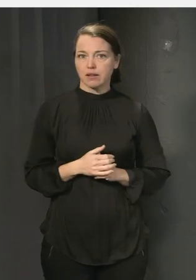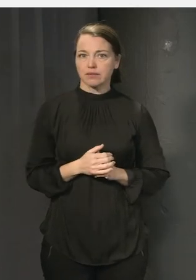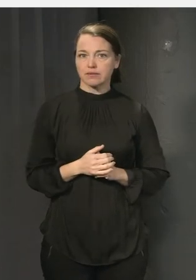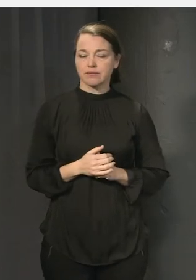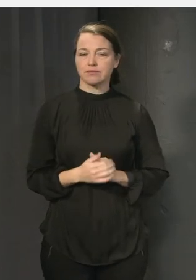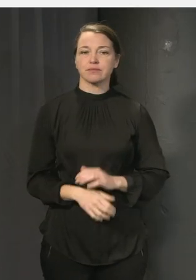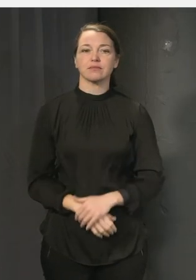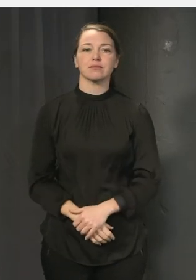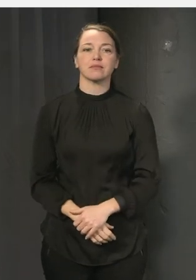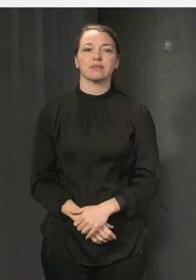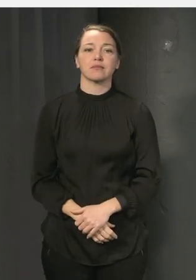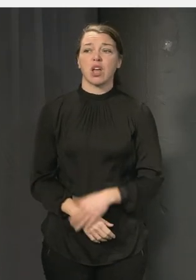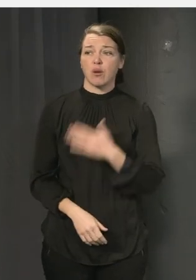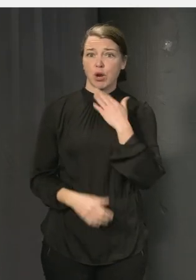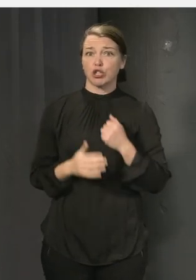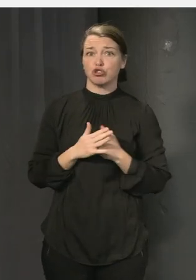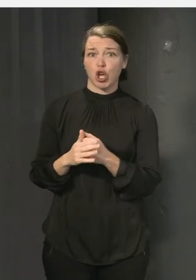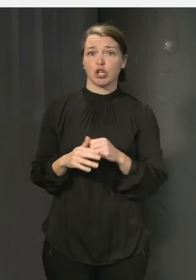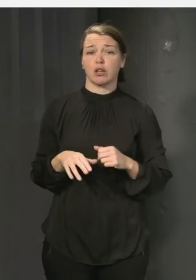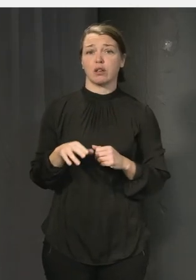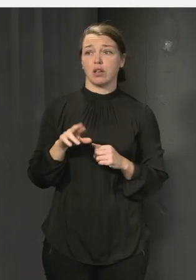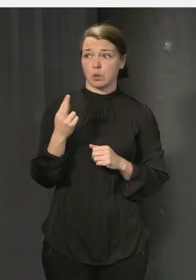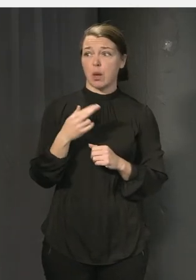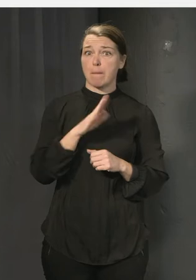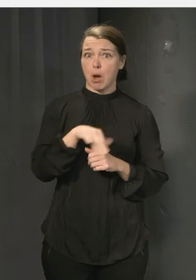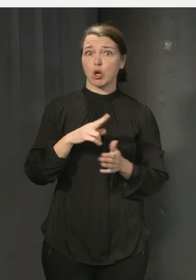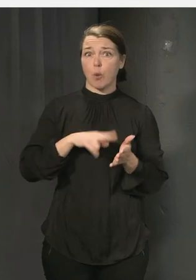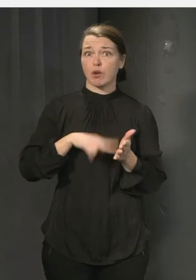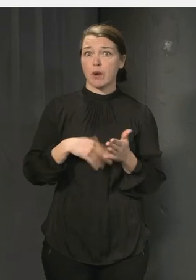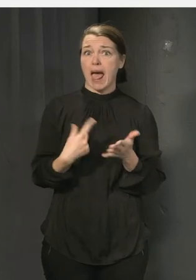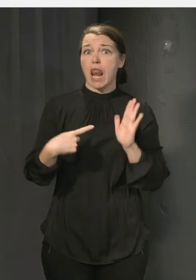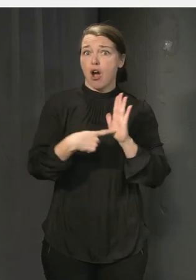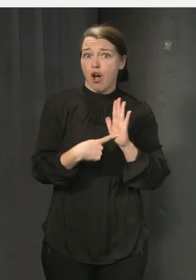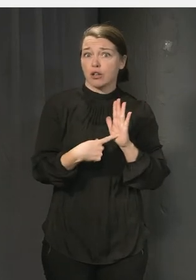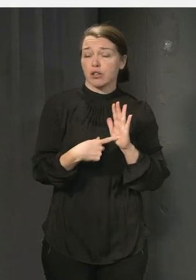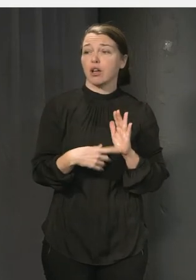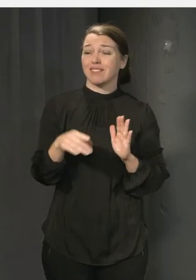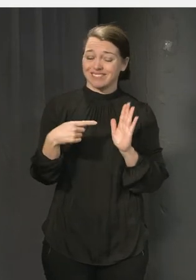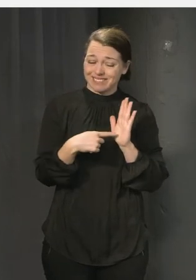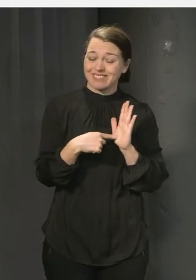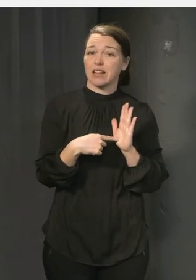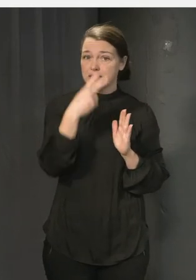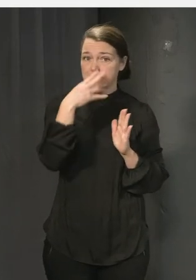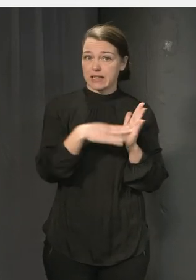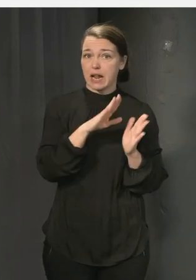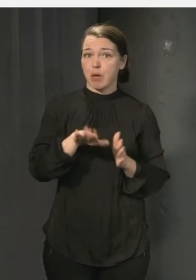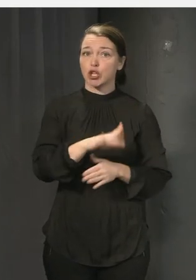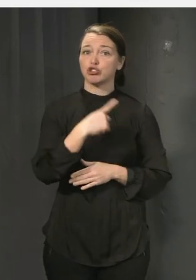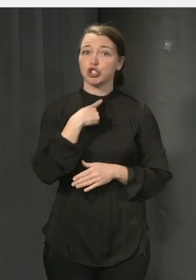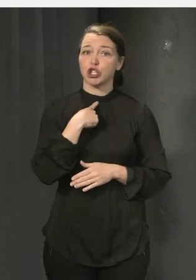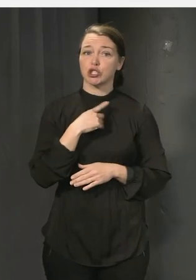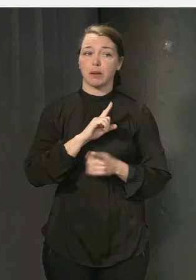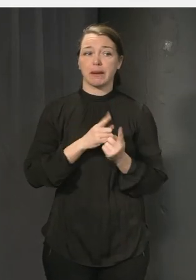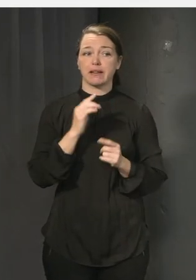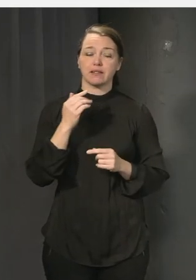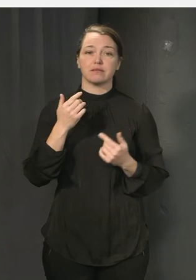bra stöd av att barnkonventionen har blivit lag. För det handlar ju just om det. Att säkerställa barns egen röst. Det är ju en grundprincip, tänker